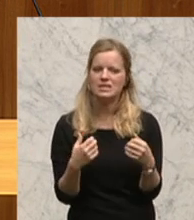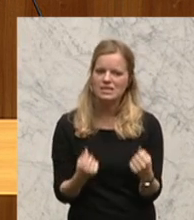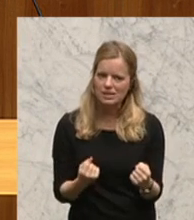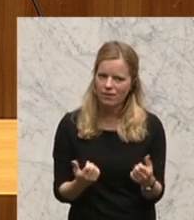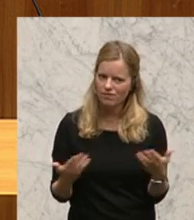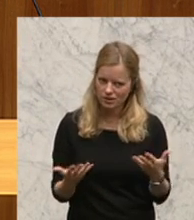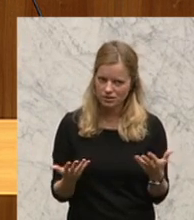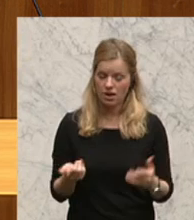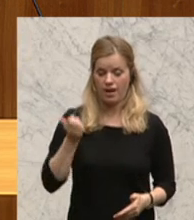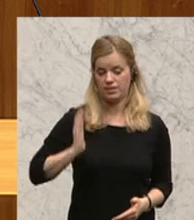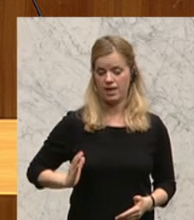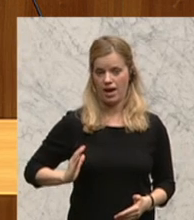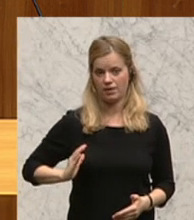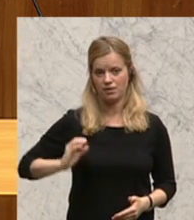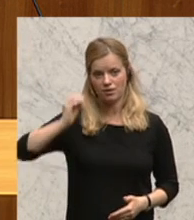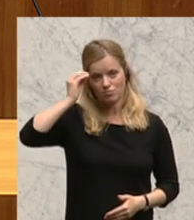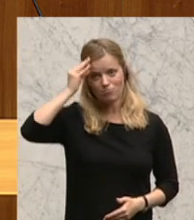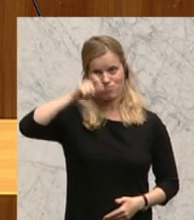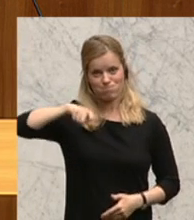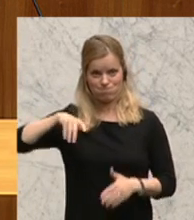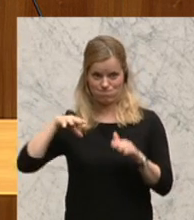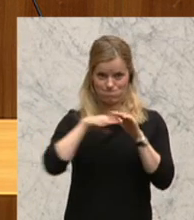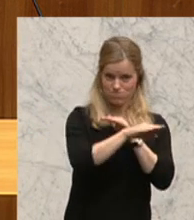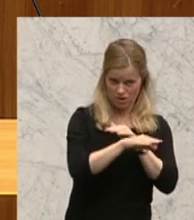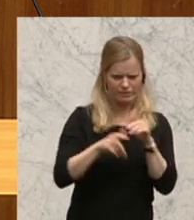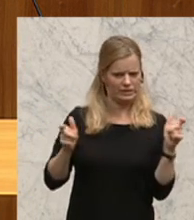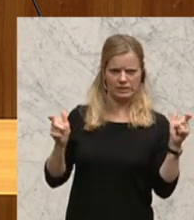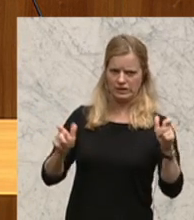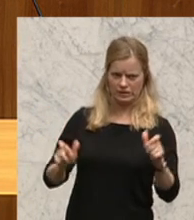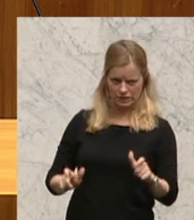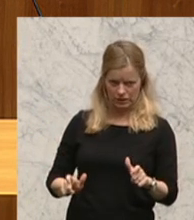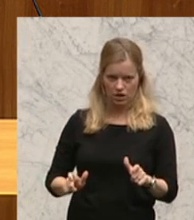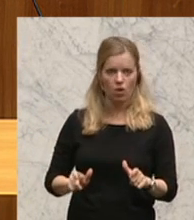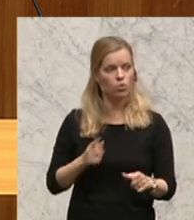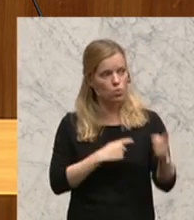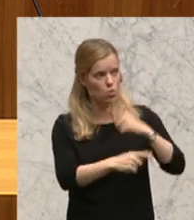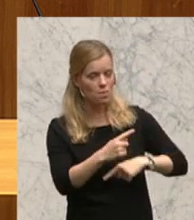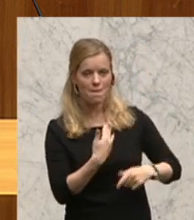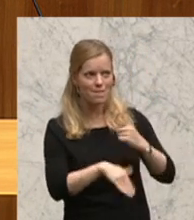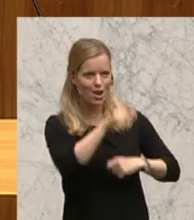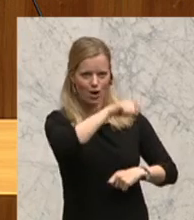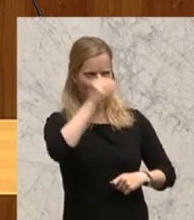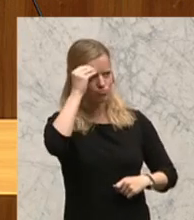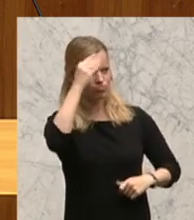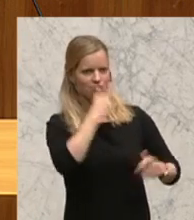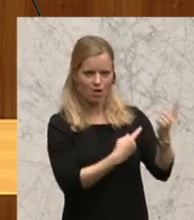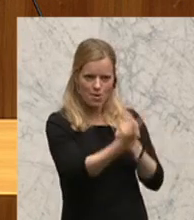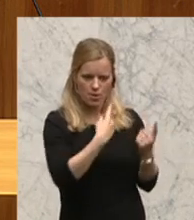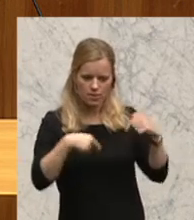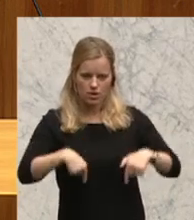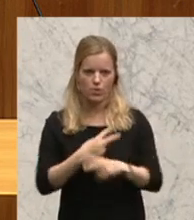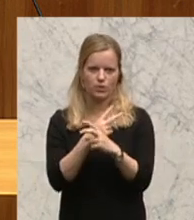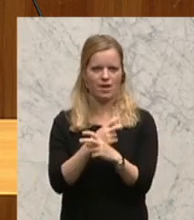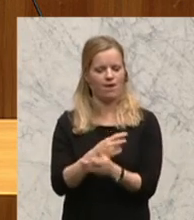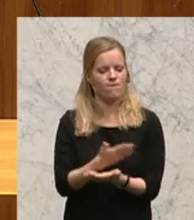einerseits Brain Rain tunlichst verbieten wird und andererseits eine qualifizierte Zuwanderung stattfindet, um den Wissens und Wirtschaftsstandort Österreich zu sichern.